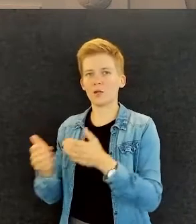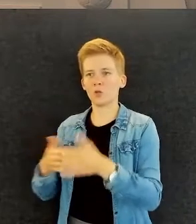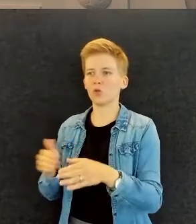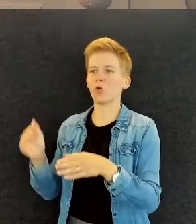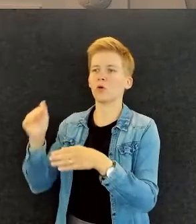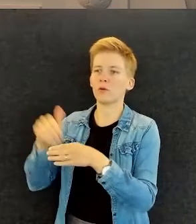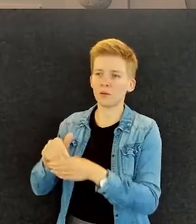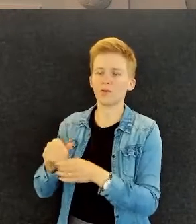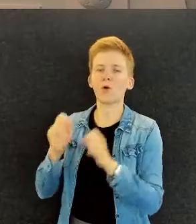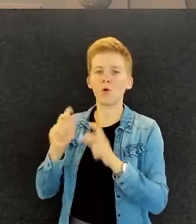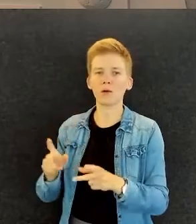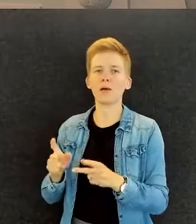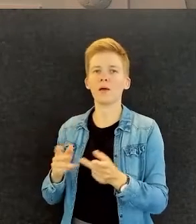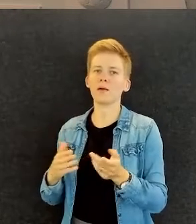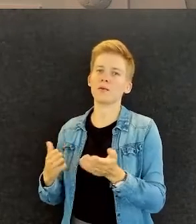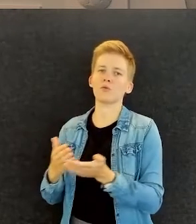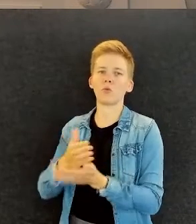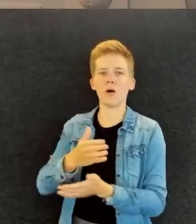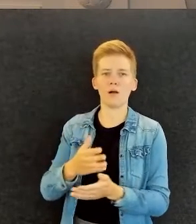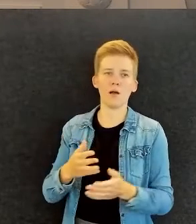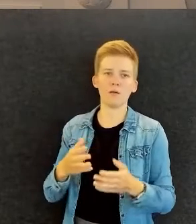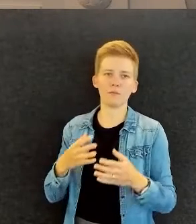niin työllistet tuonne. Juuri niin.